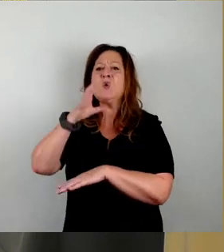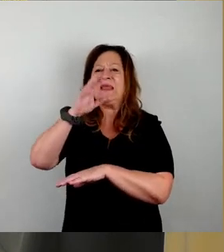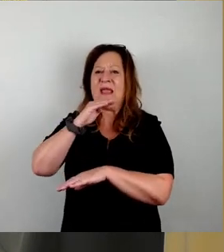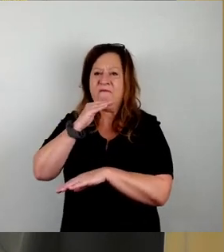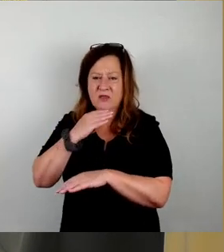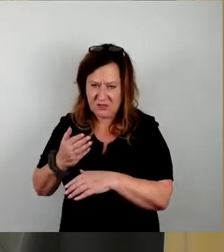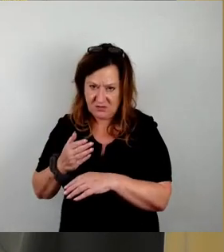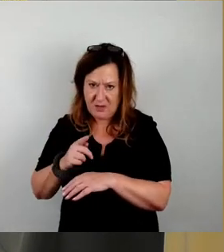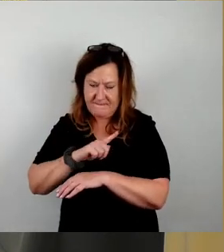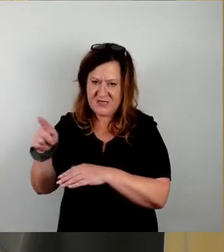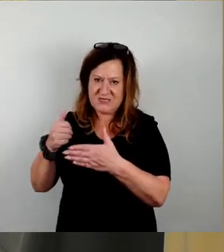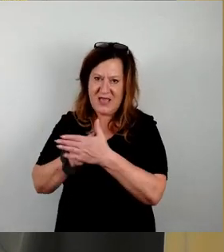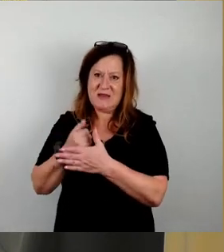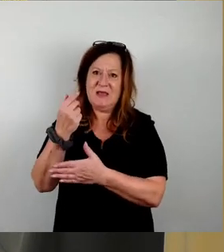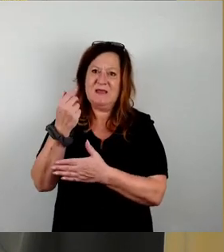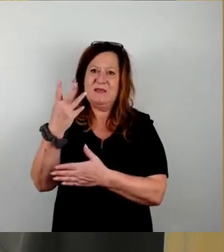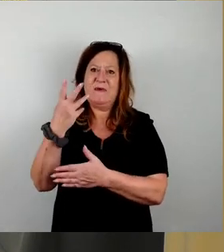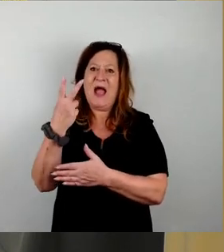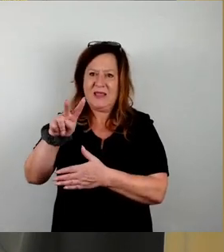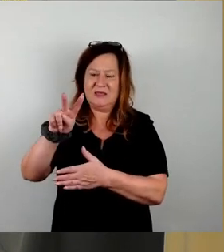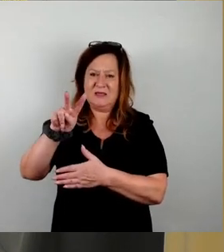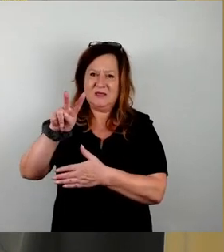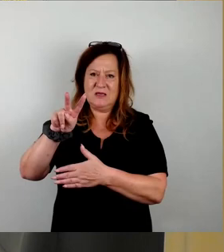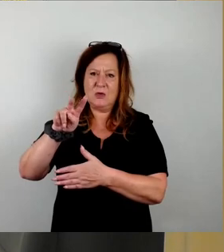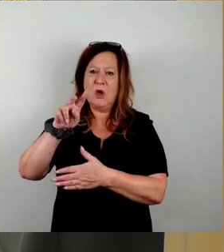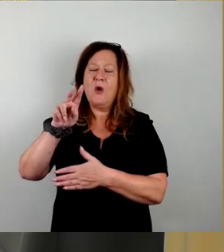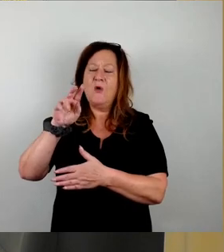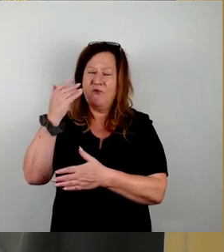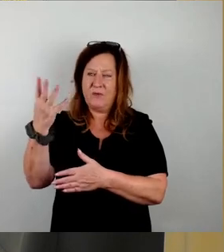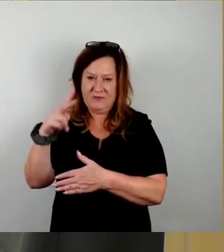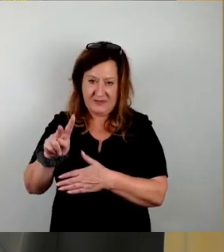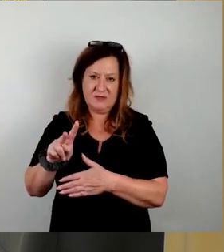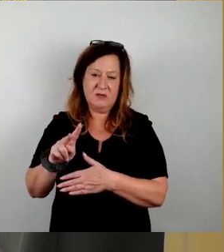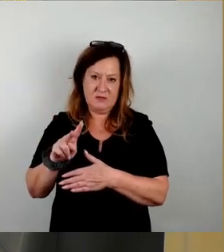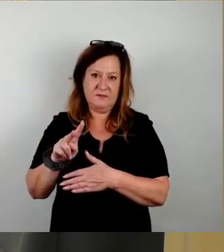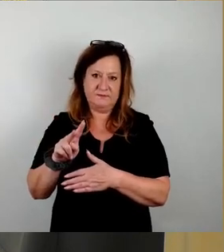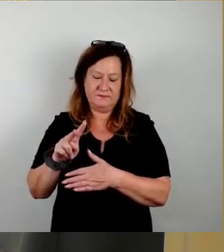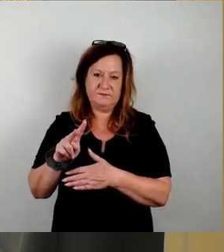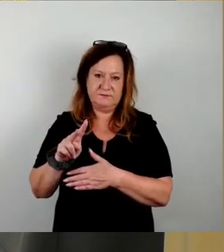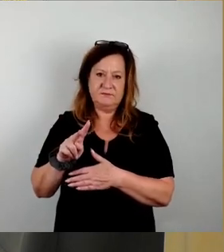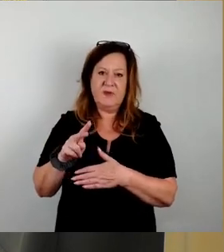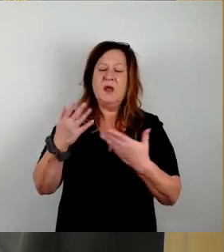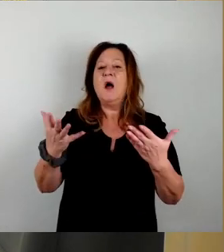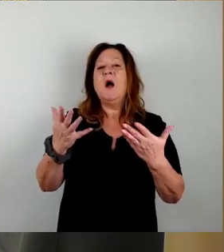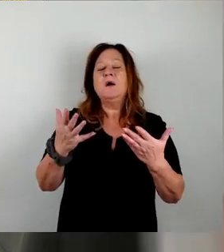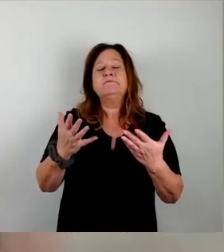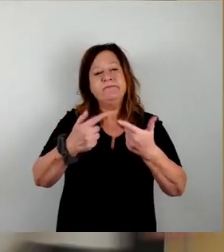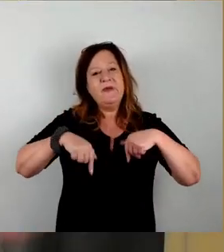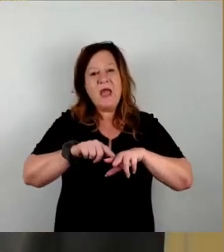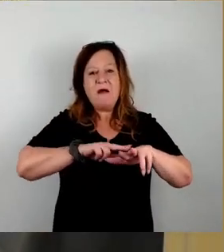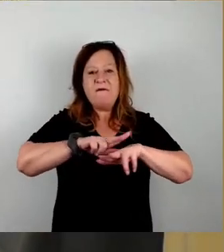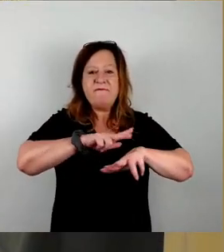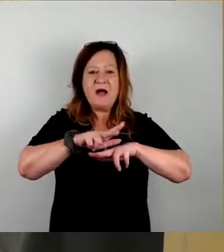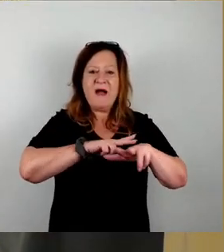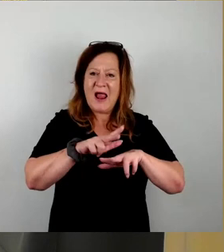Ende 2025 auch installiert werden sollen. Was wir als Verwaltung neben dem Bevölkerungsschutz,